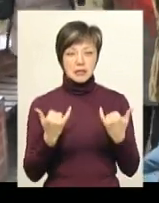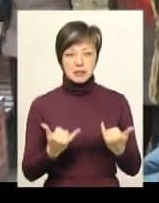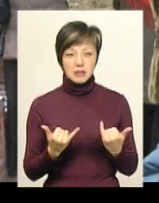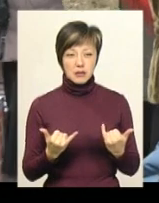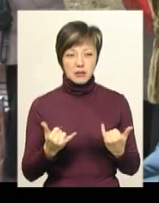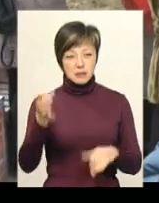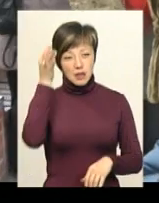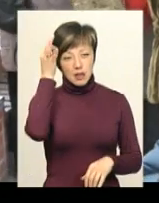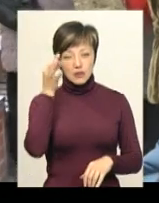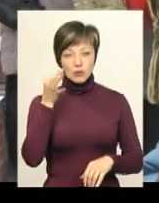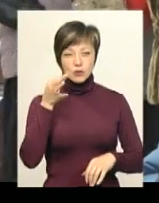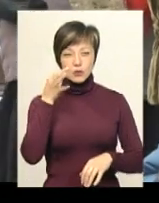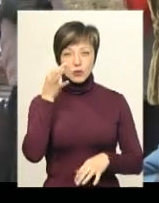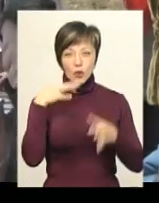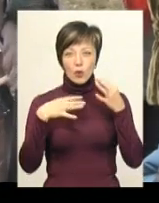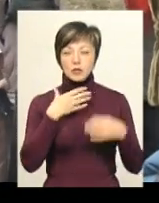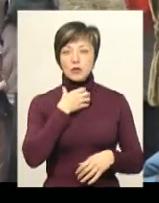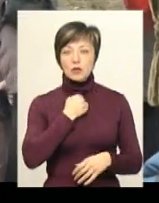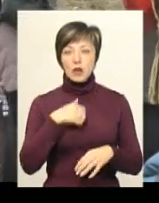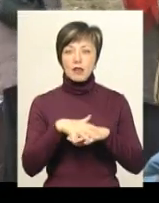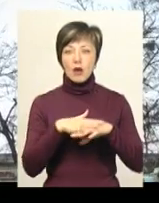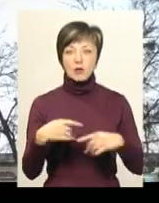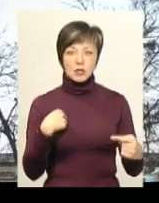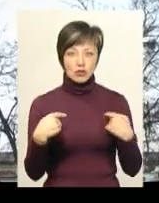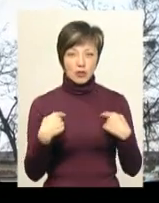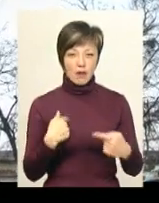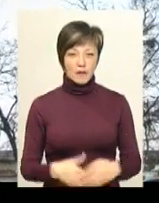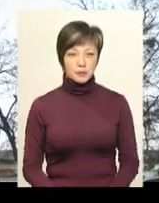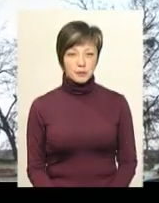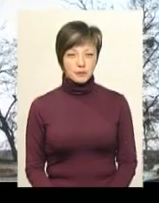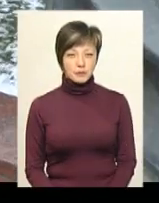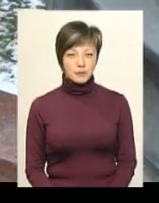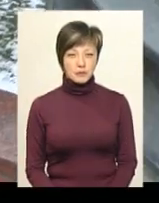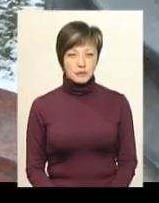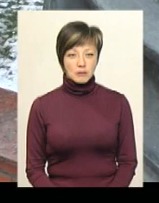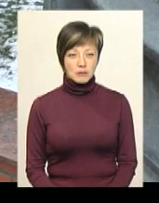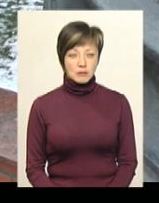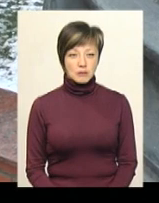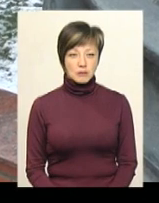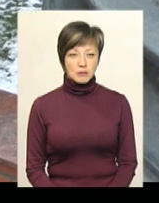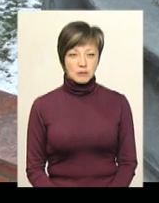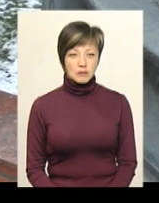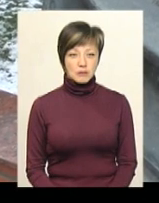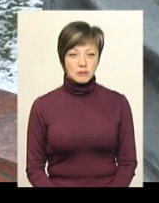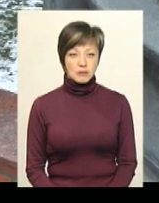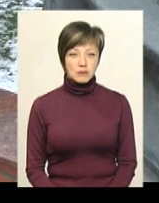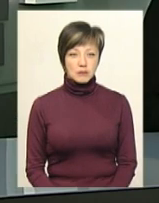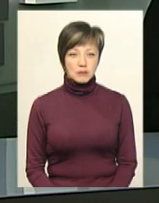згадую, сльози душать, як народ страждав. Вікторія Зелінська, Юрій Чорний, Новини, Поділля, Центр.